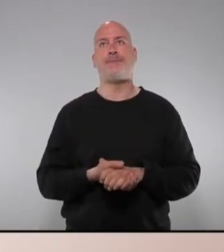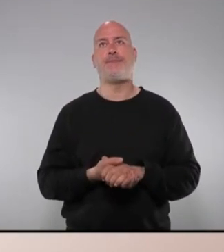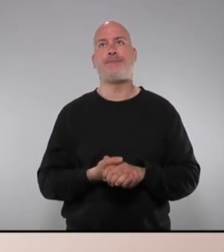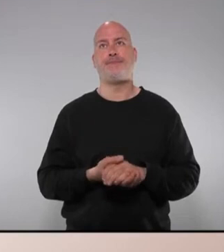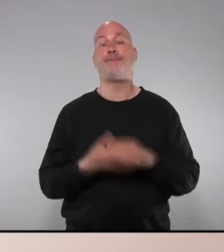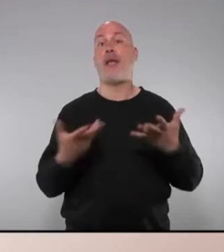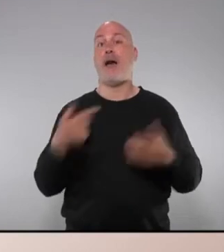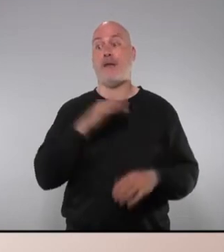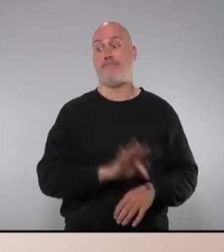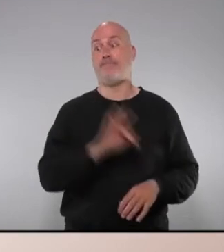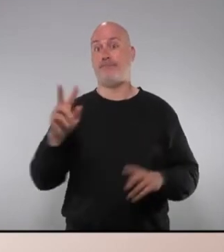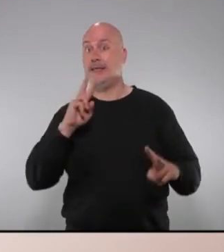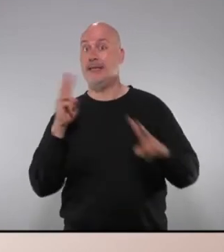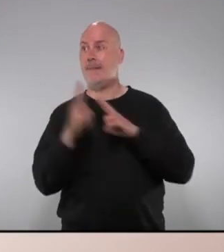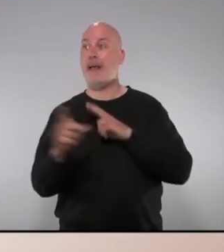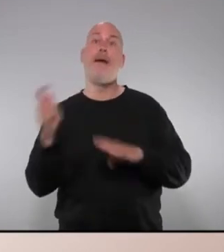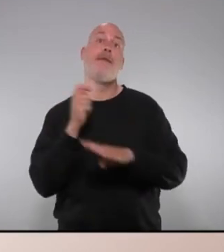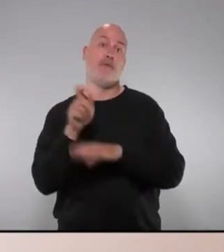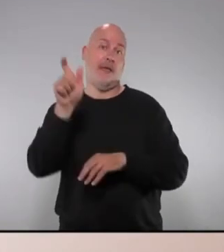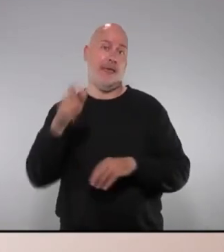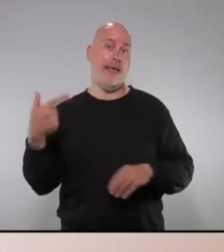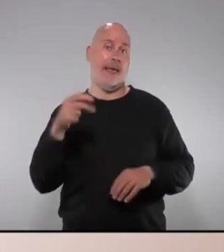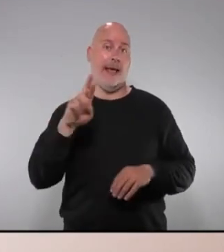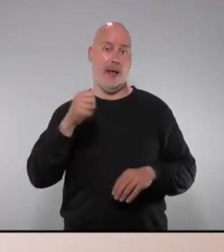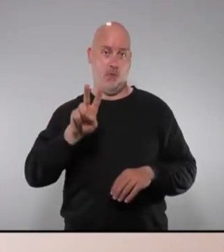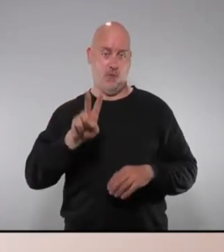En el torn de rèplica té la paraula la diputada senyora Anna Grau